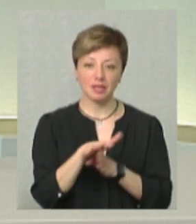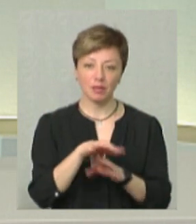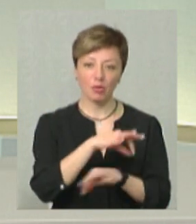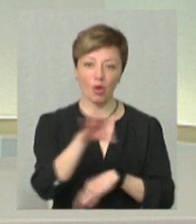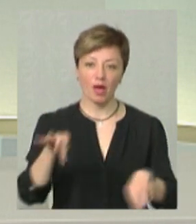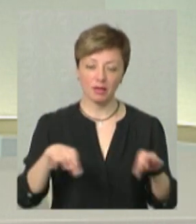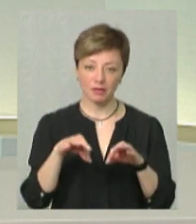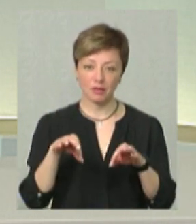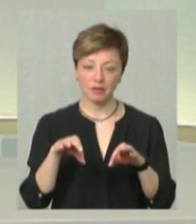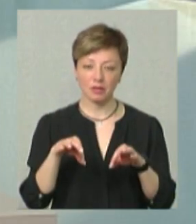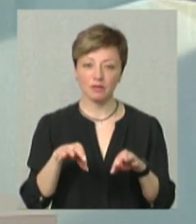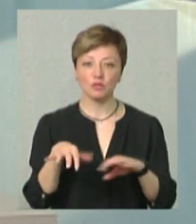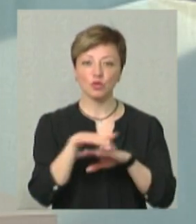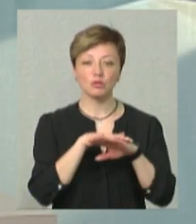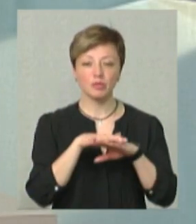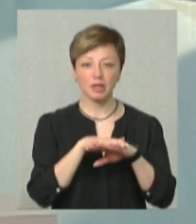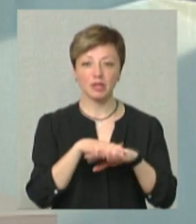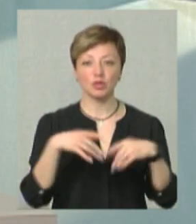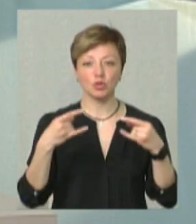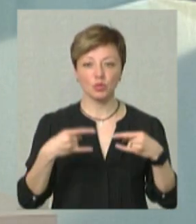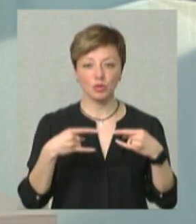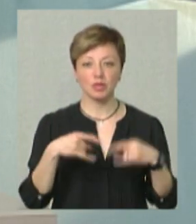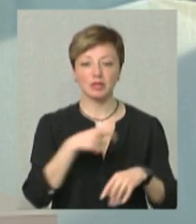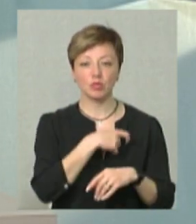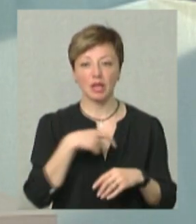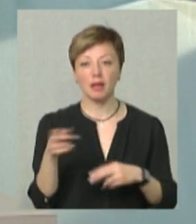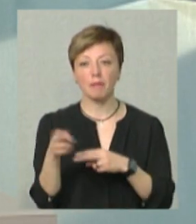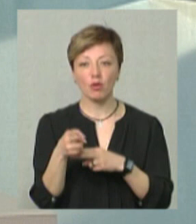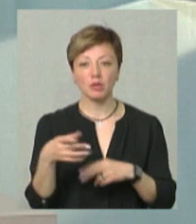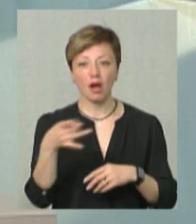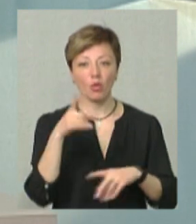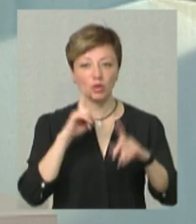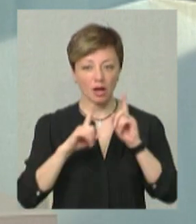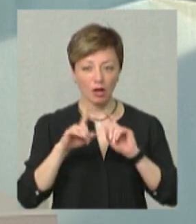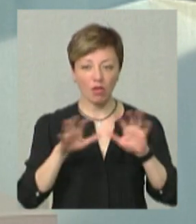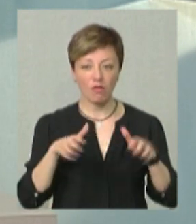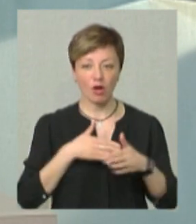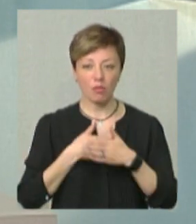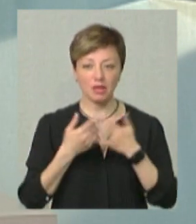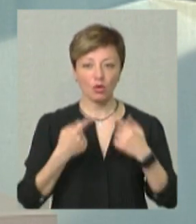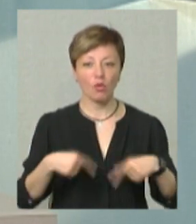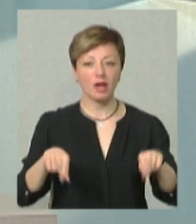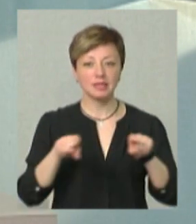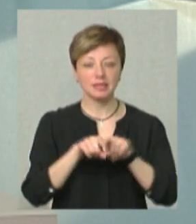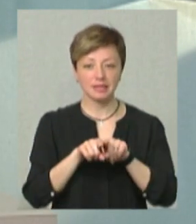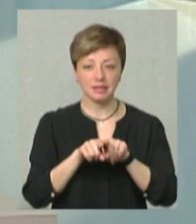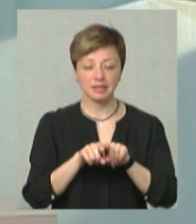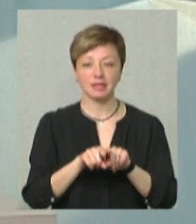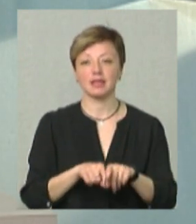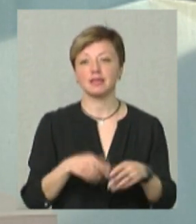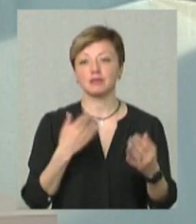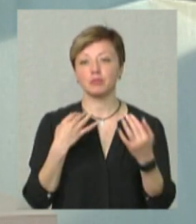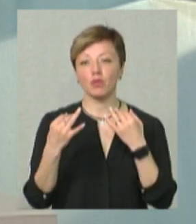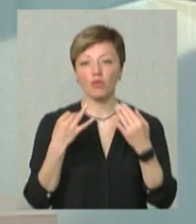проєктів. Дякую. В Суспільній студії Юрій Давиденко, депутат Маріупольської районної ради та голова громадської організації «Заходи»